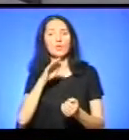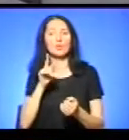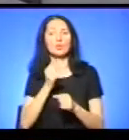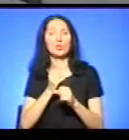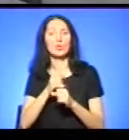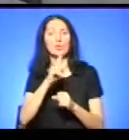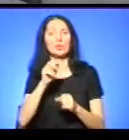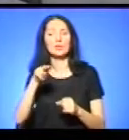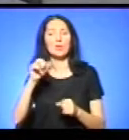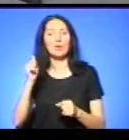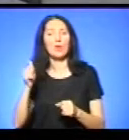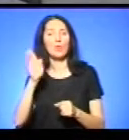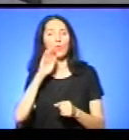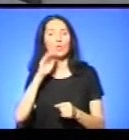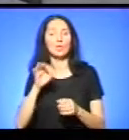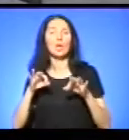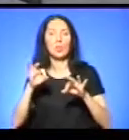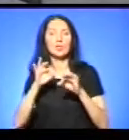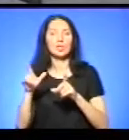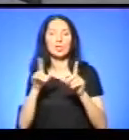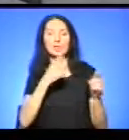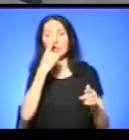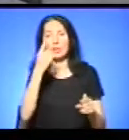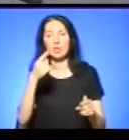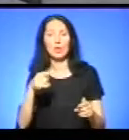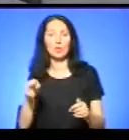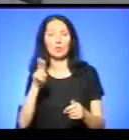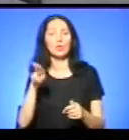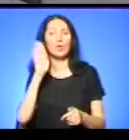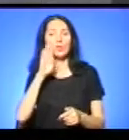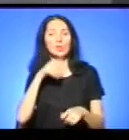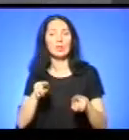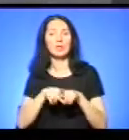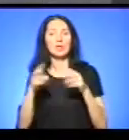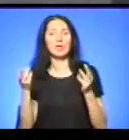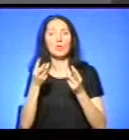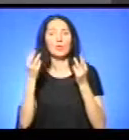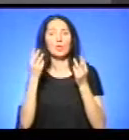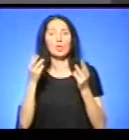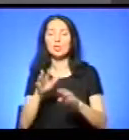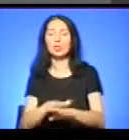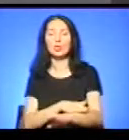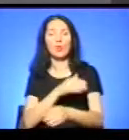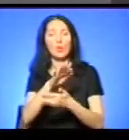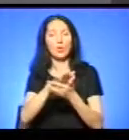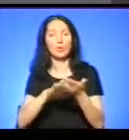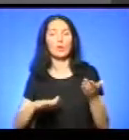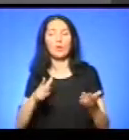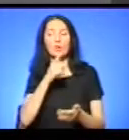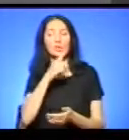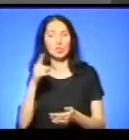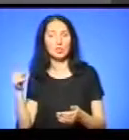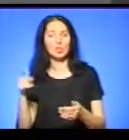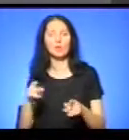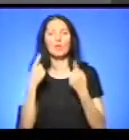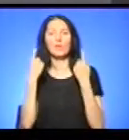автомобілі долають значну відстань. Тобто, такі пожежі, взагалі, вони довго тривалі за часом, ну і, звичайно,